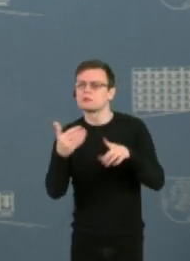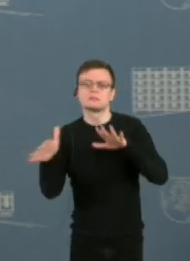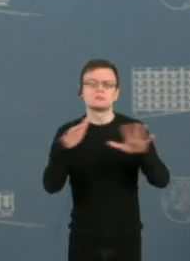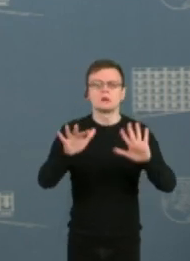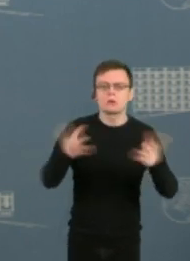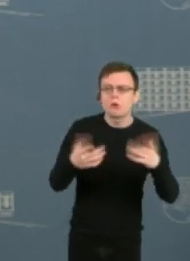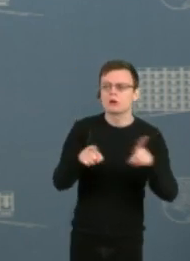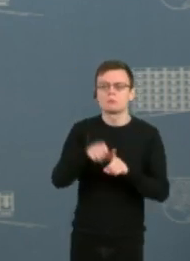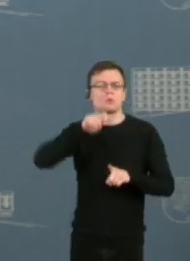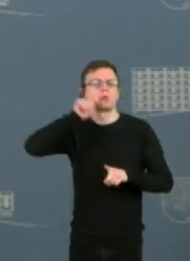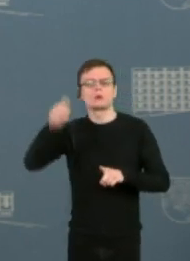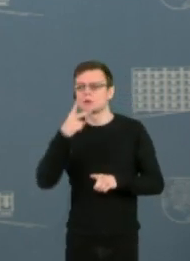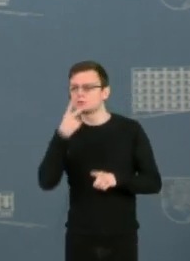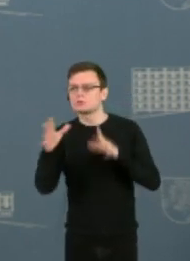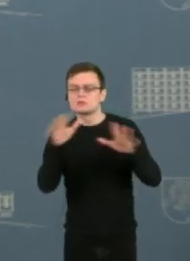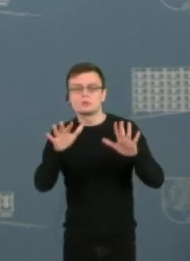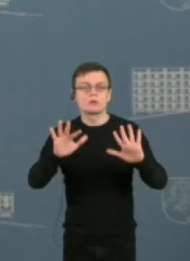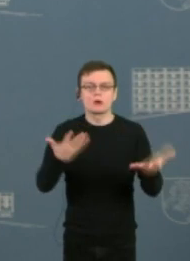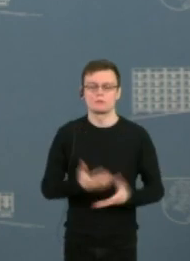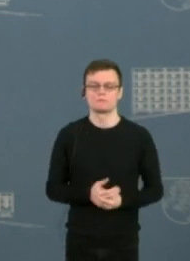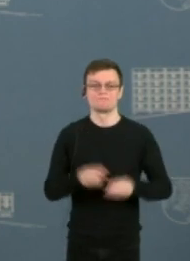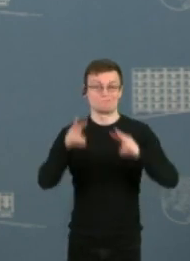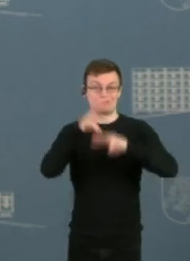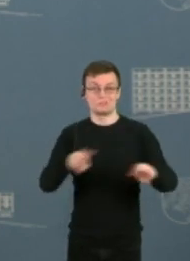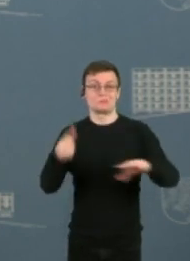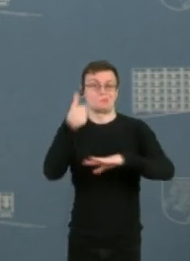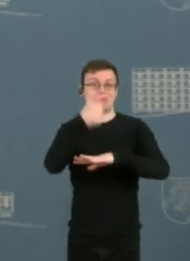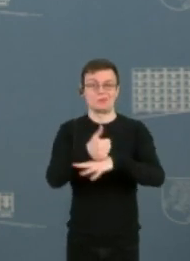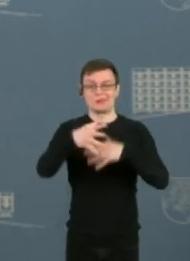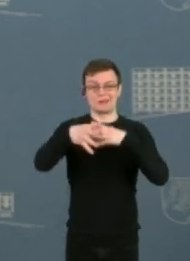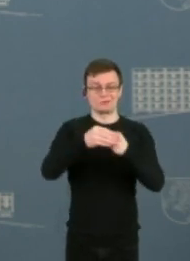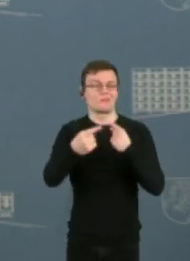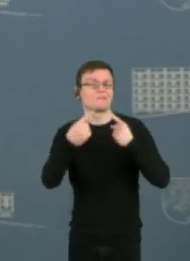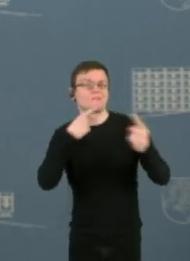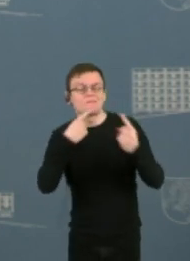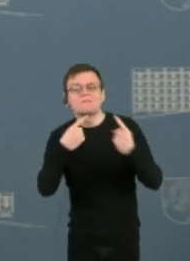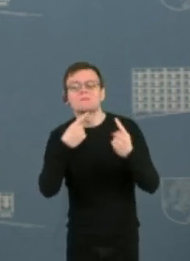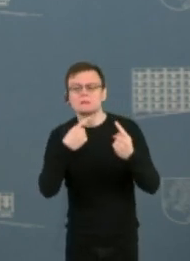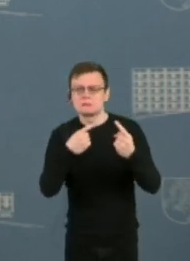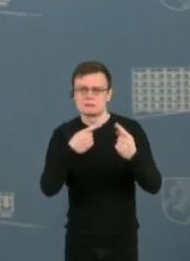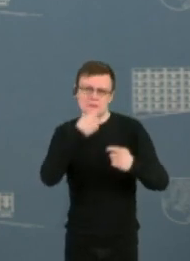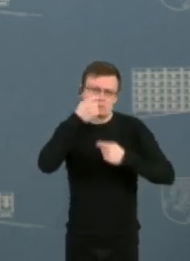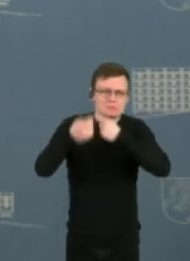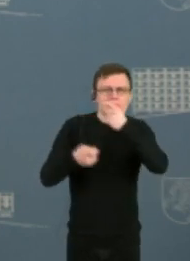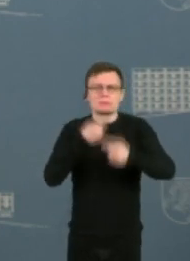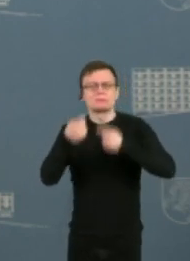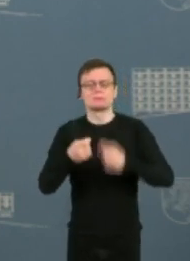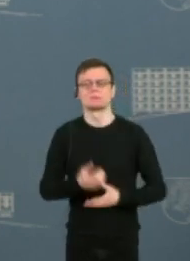Ukrainoje. Mes su premjerė kalbėjome apie tai labai išsamei.